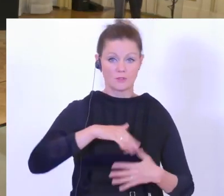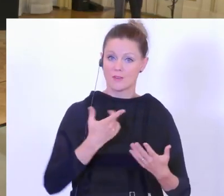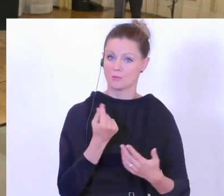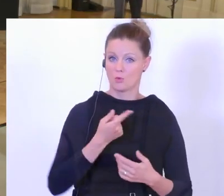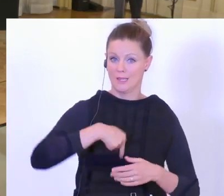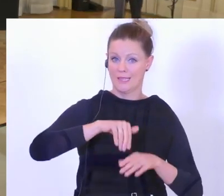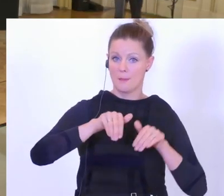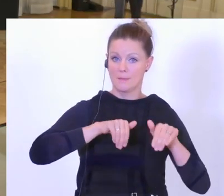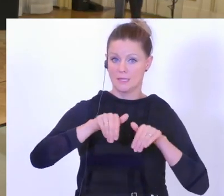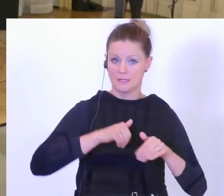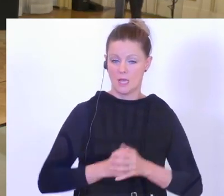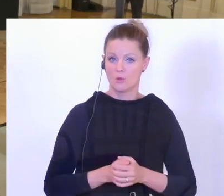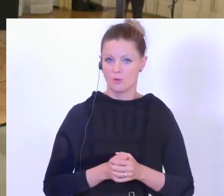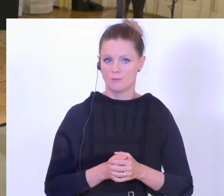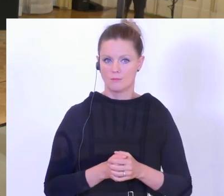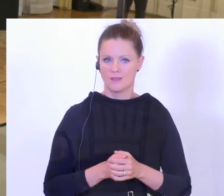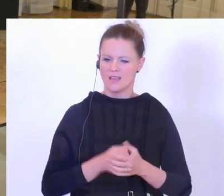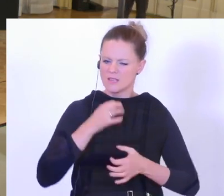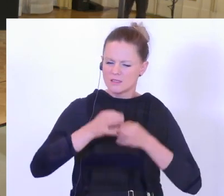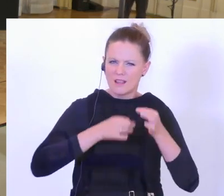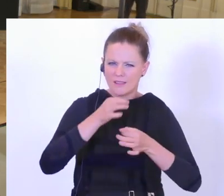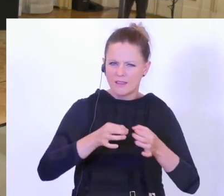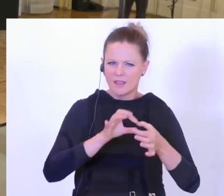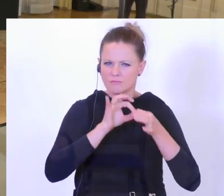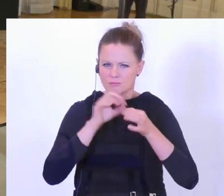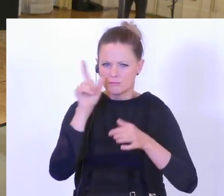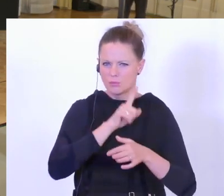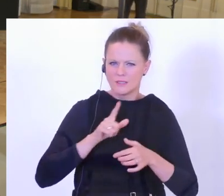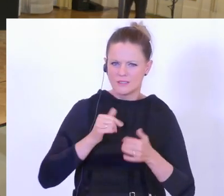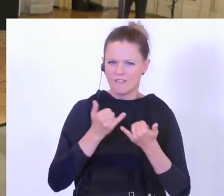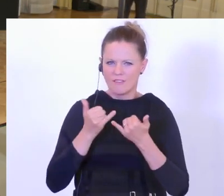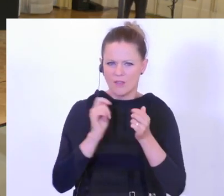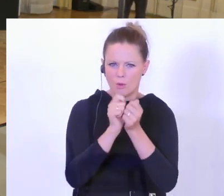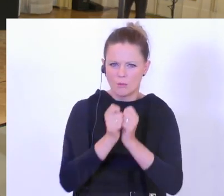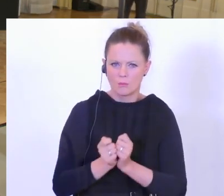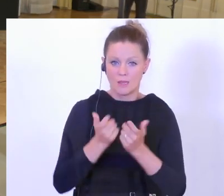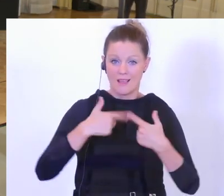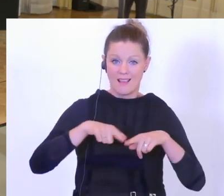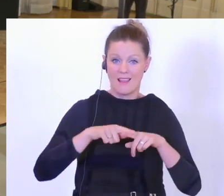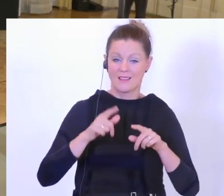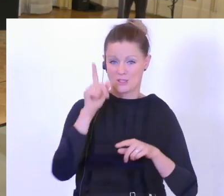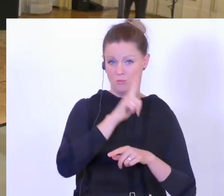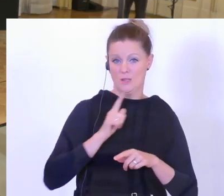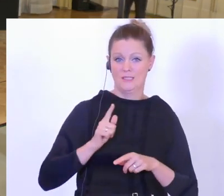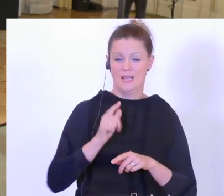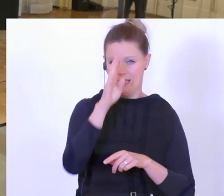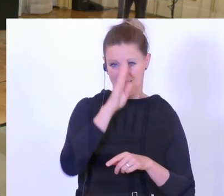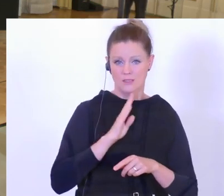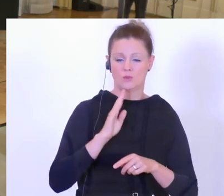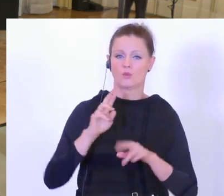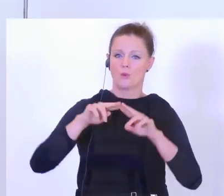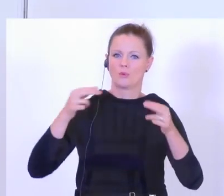Innenministerium, um hier die strategische Ausrichtung auch der Polizei vorzunehmen, gemeinsam mit den Landespolizeidirektionen, mit dem Bundeskriminalamt